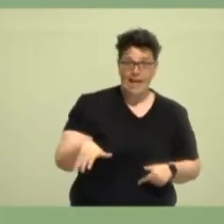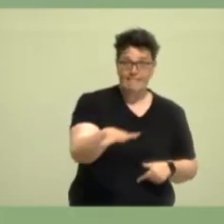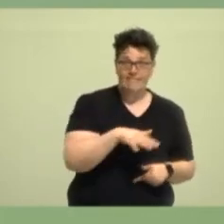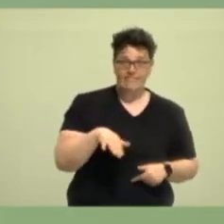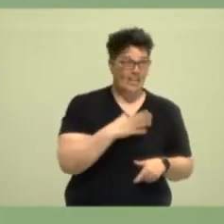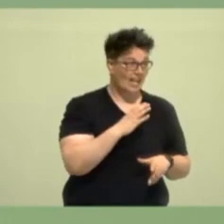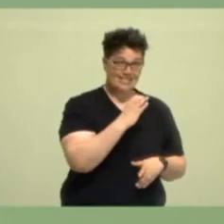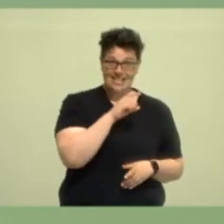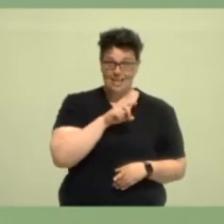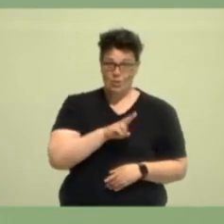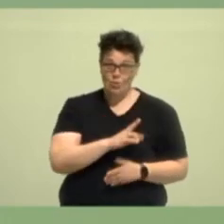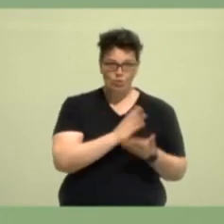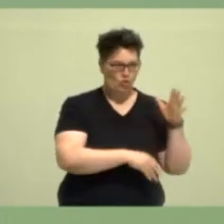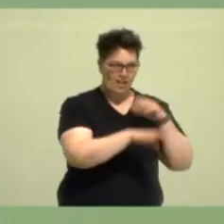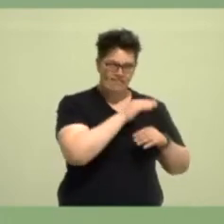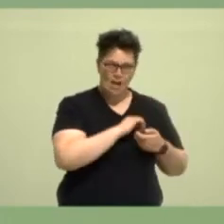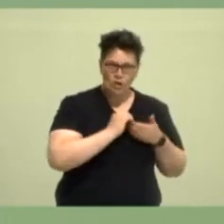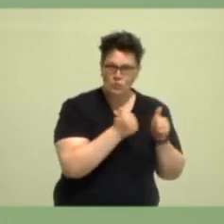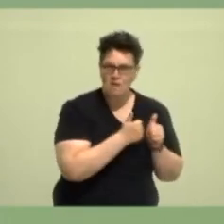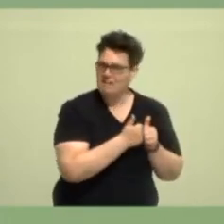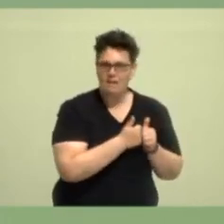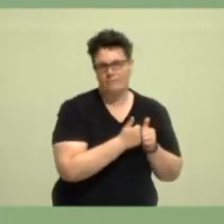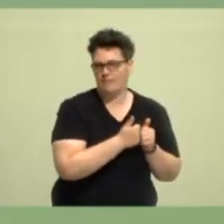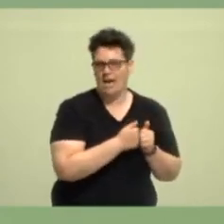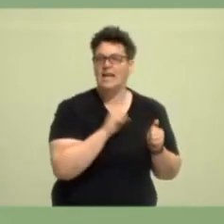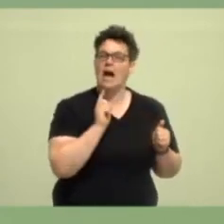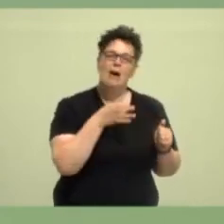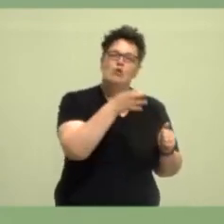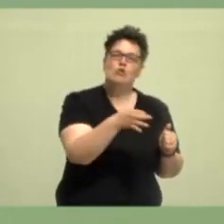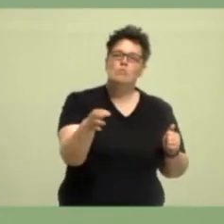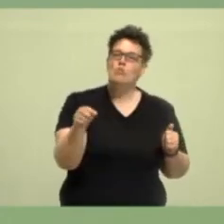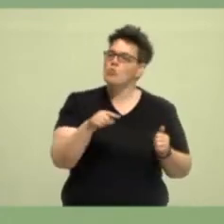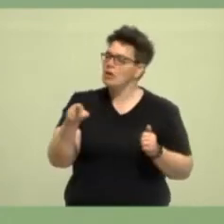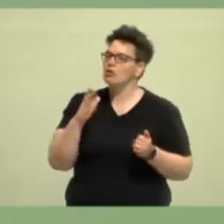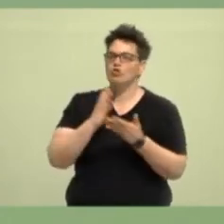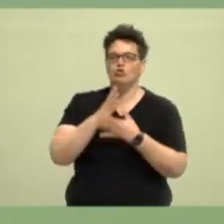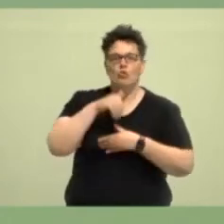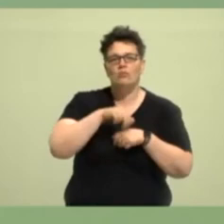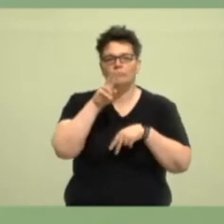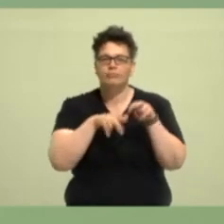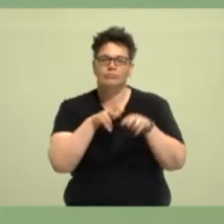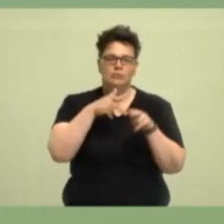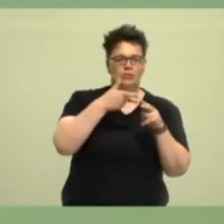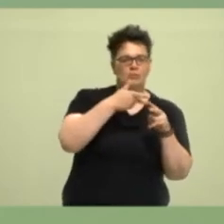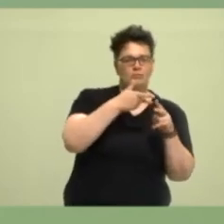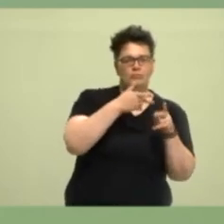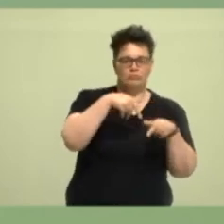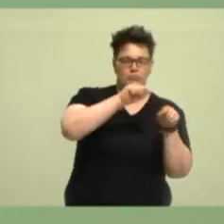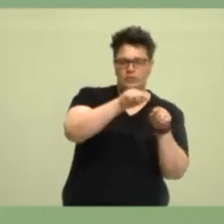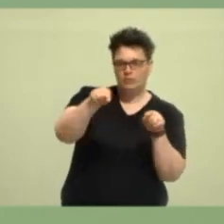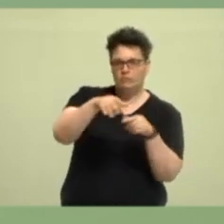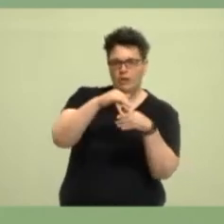CDU als Koalitionspartner. Wir haben dafür in den Kommunen unterschiedliche Konstellationen, wo CDU und Grüne eng zusammenarbeiten.